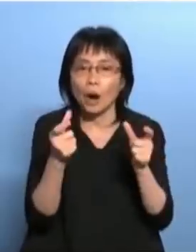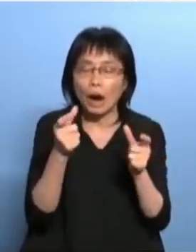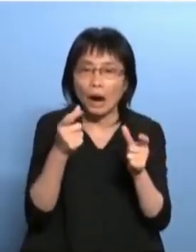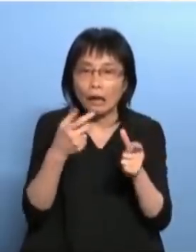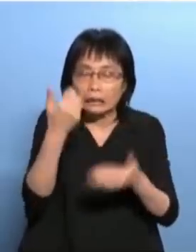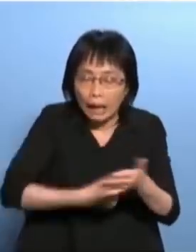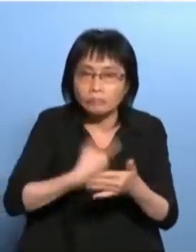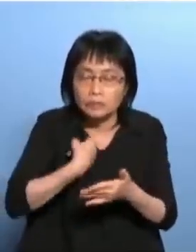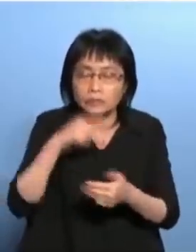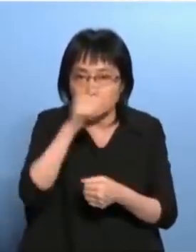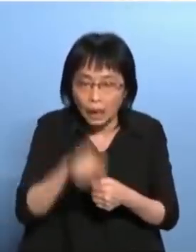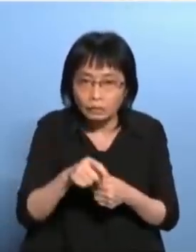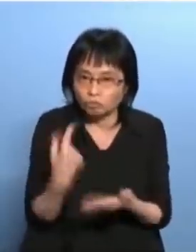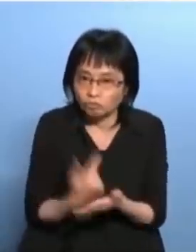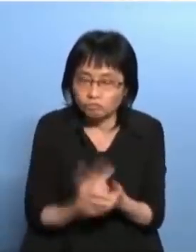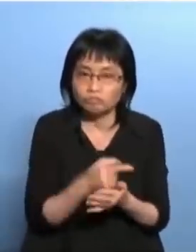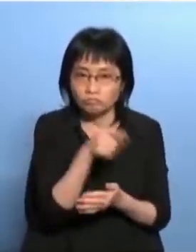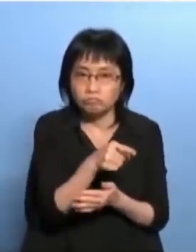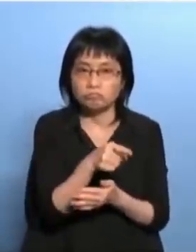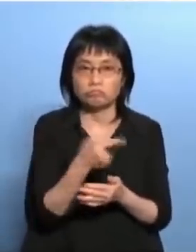我再说那次林郑是引狼入室